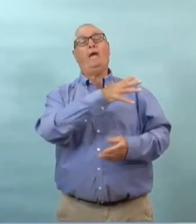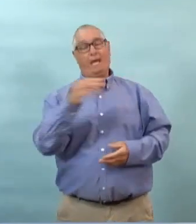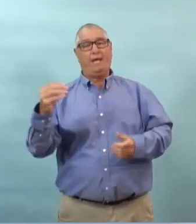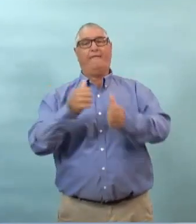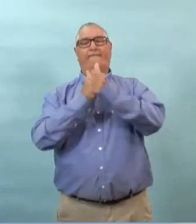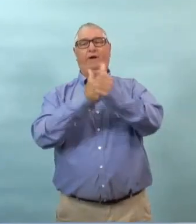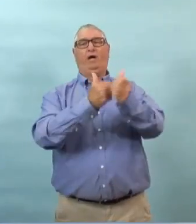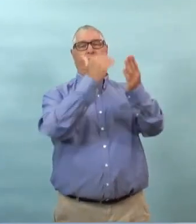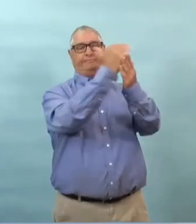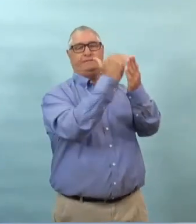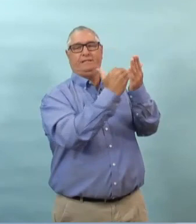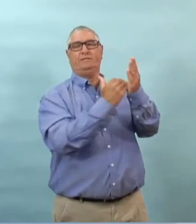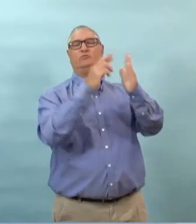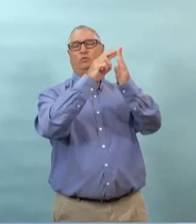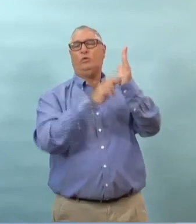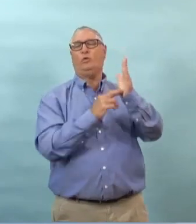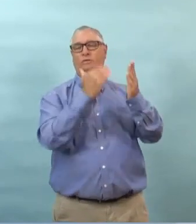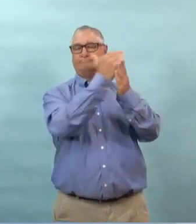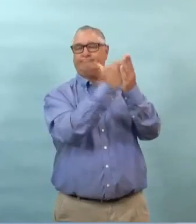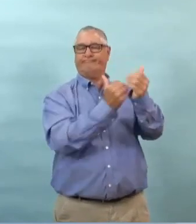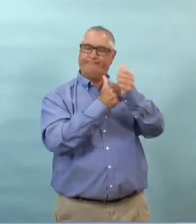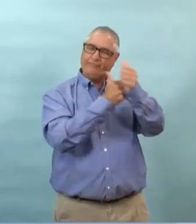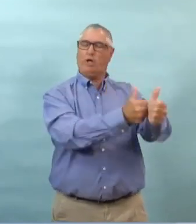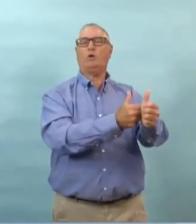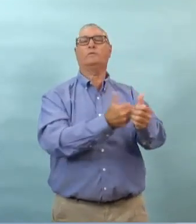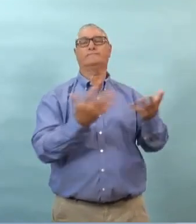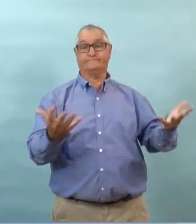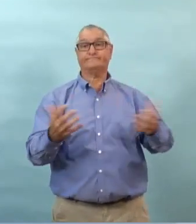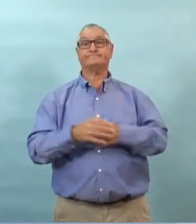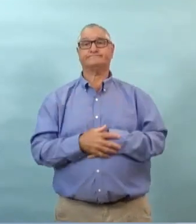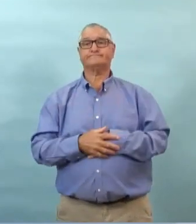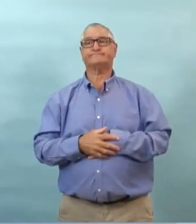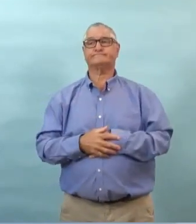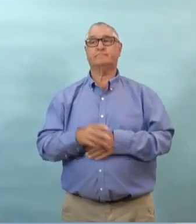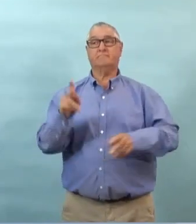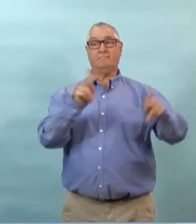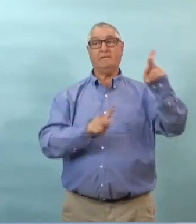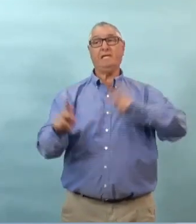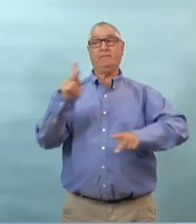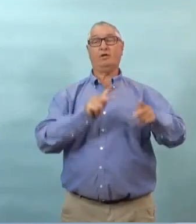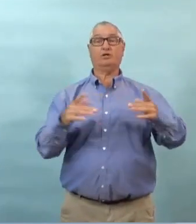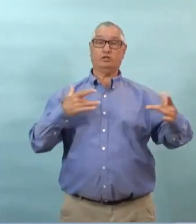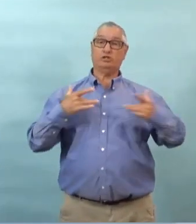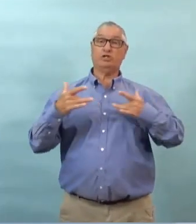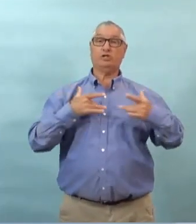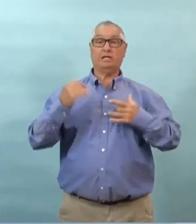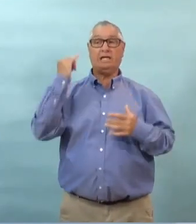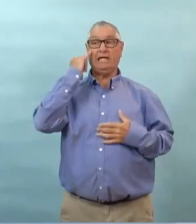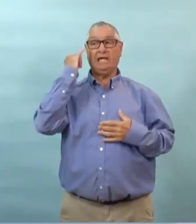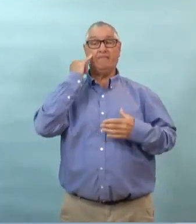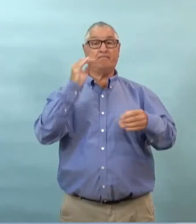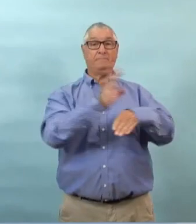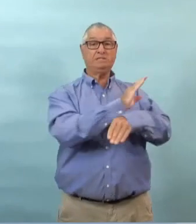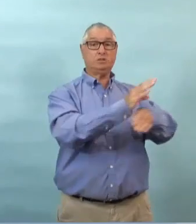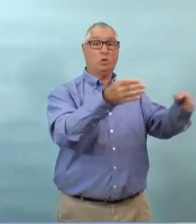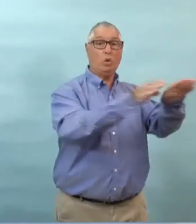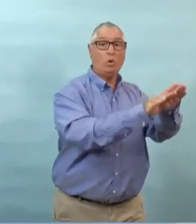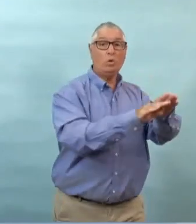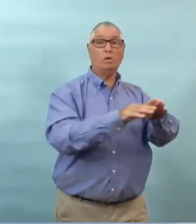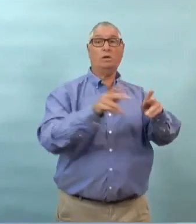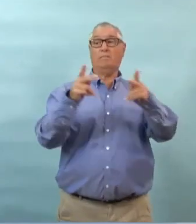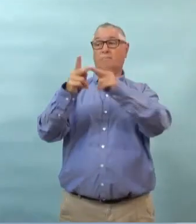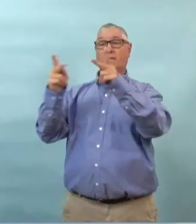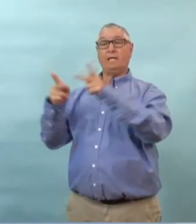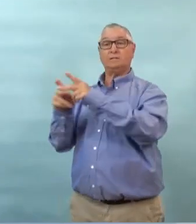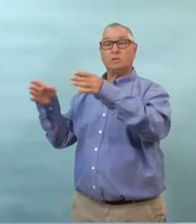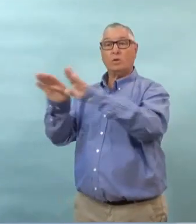principes c'est une priorité mais même lorsque tout le monde entier avait des difficultés à répondre à la coville on